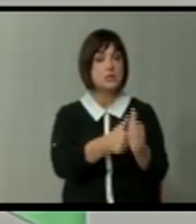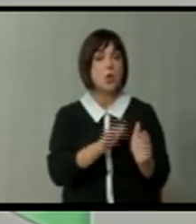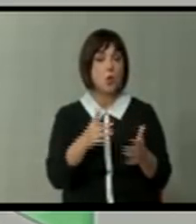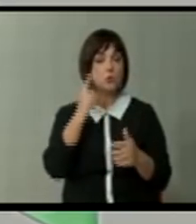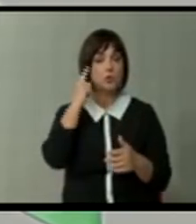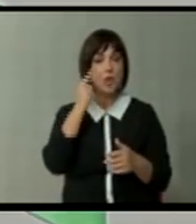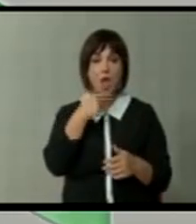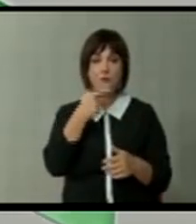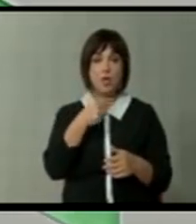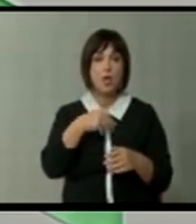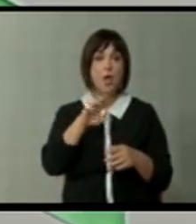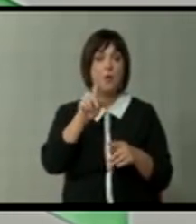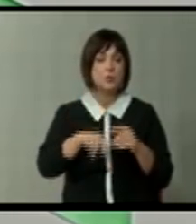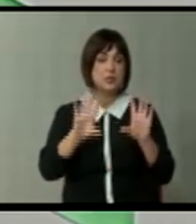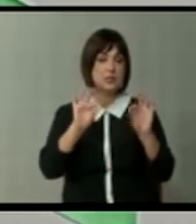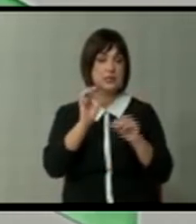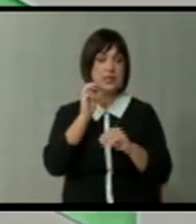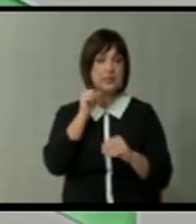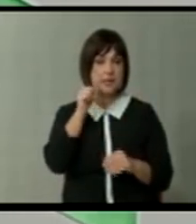разбрафа от изјавите последнијве 10 дена.